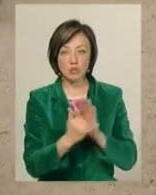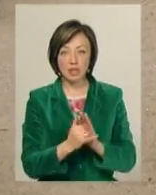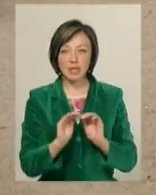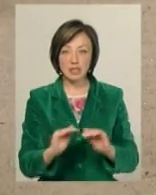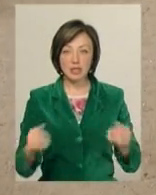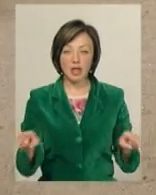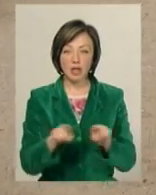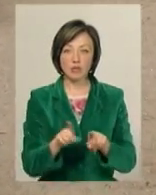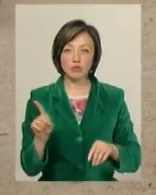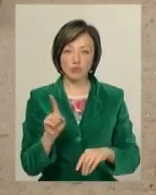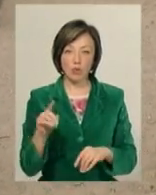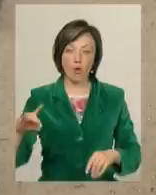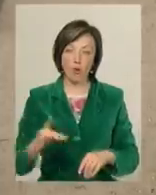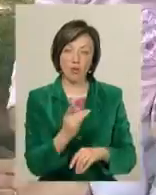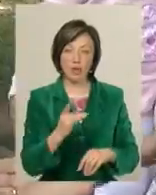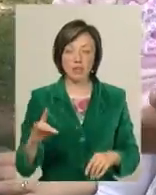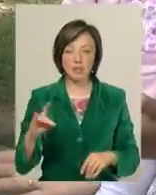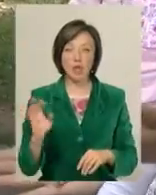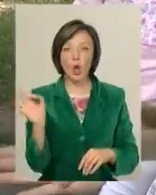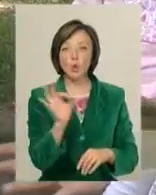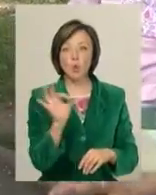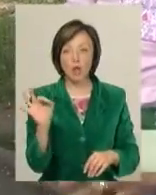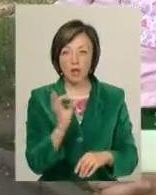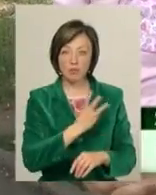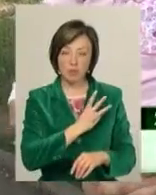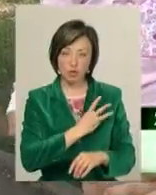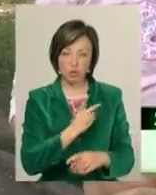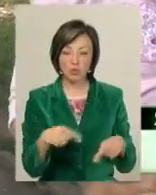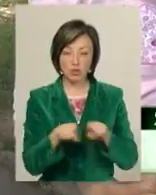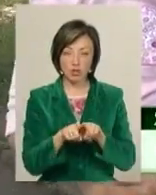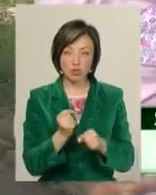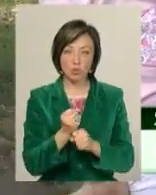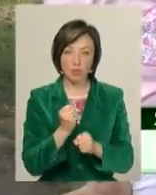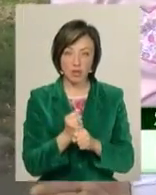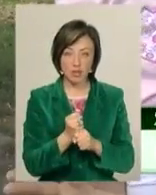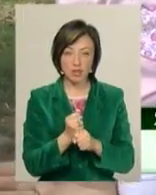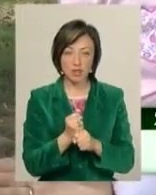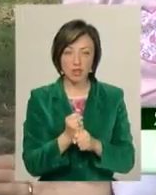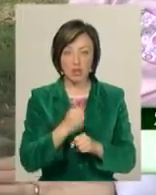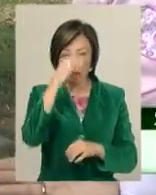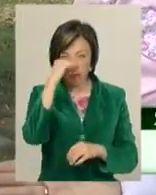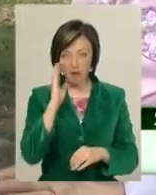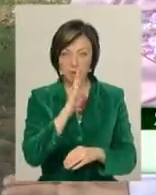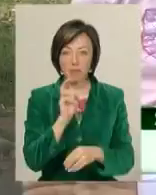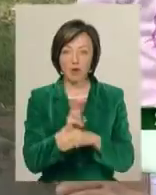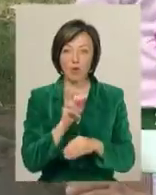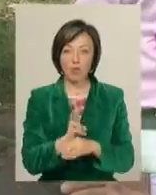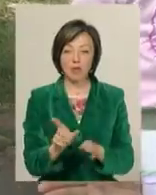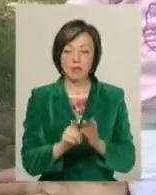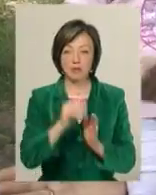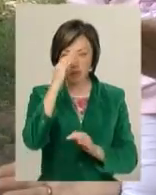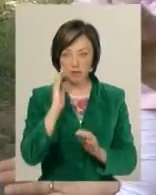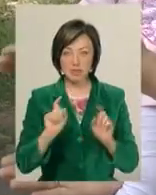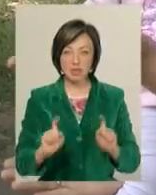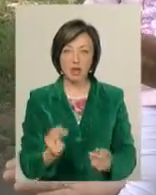дітям такі, щоб гойдатися. Ну, туалет би бажано, звісно, теж десь тут зробити, бо батьки приходять, з дітьми сидять, діти